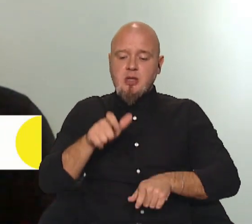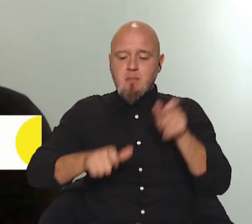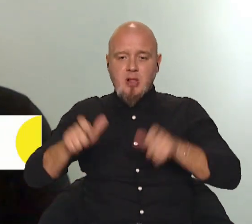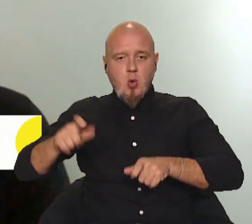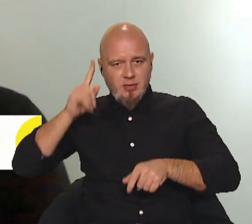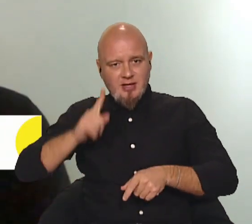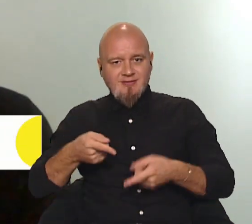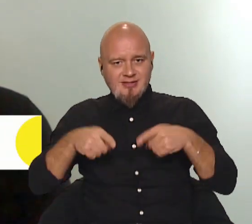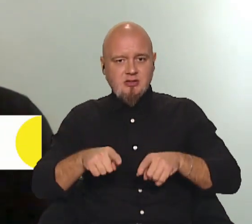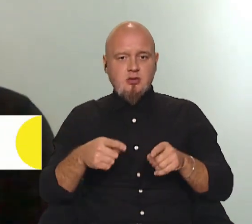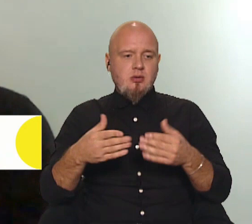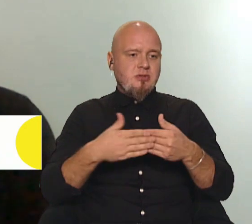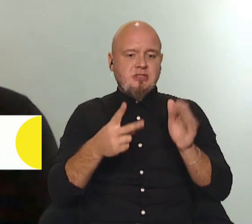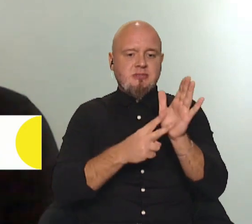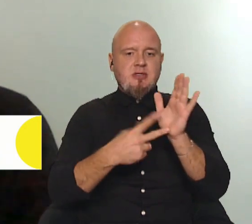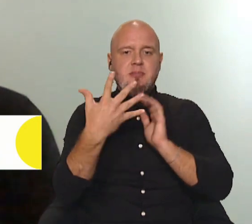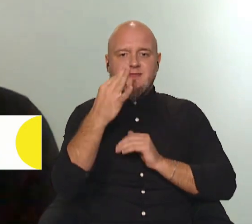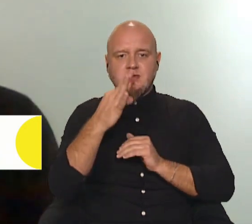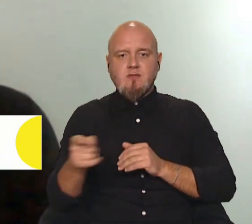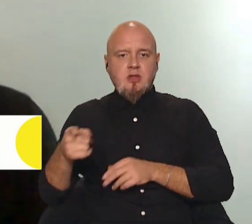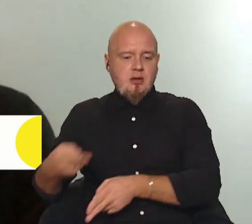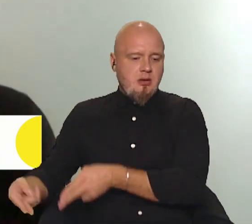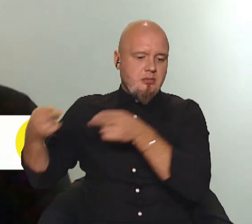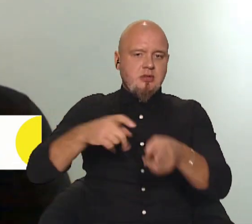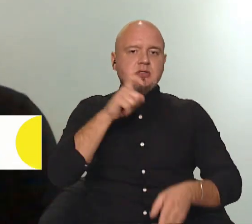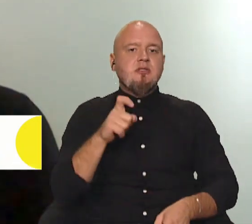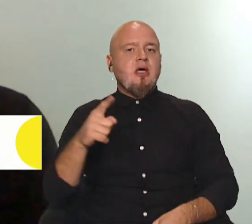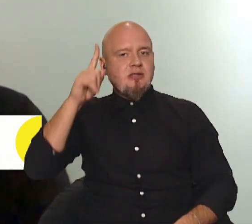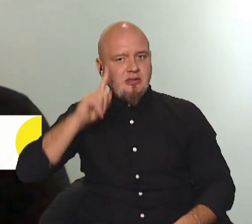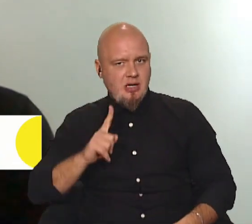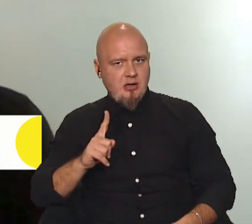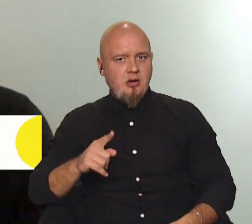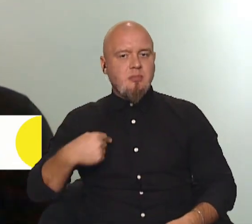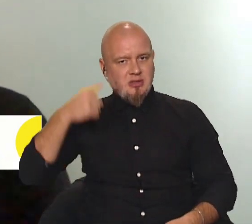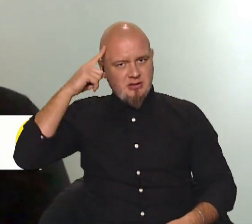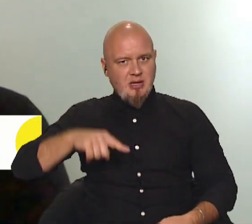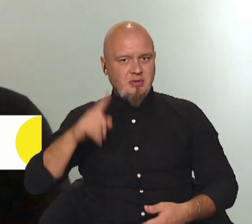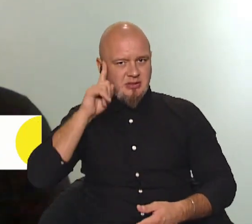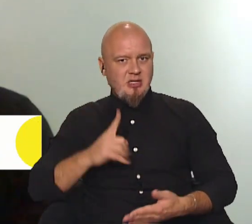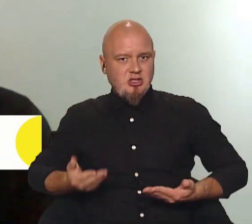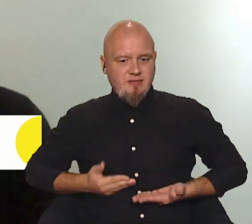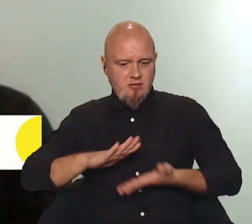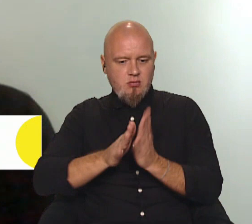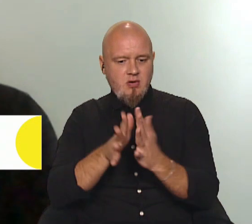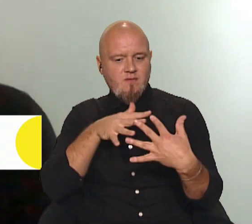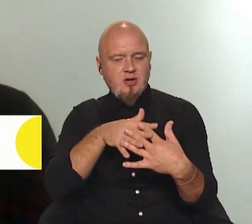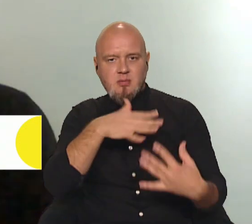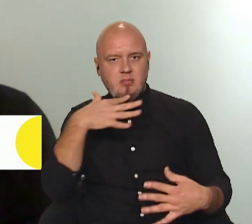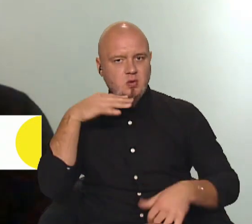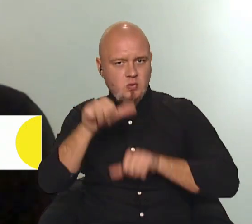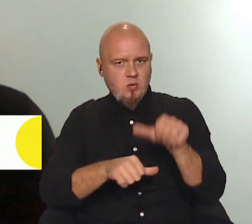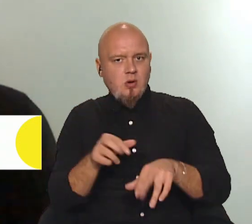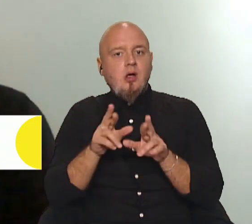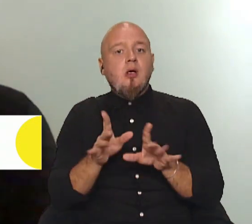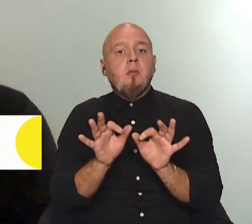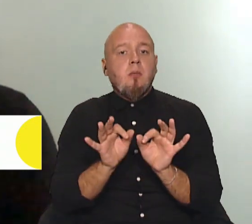85% вони приїздять з Ізраїлю. Ми знаємо, що Ізраїль живе в умовах війни вже багато років. Як